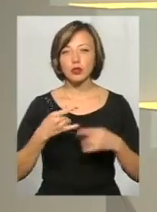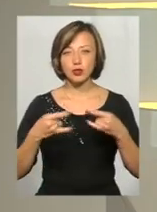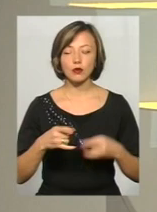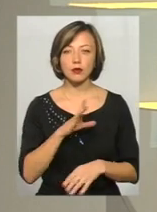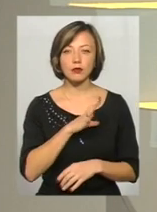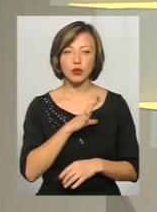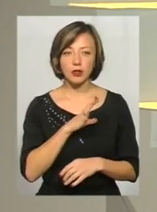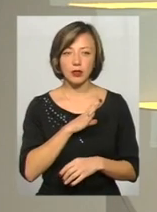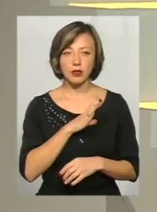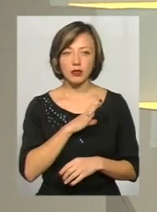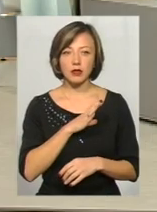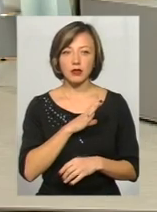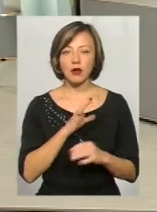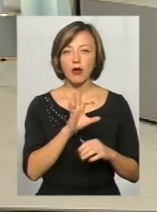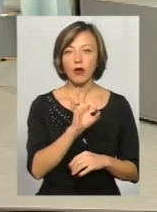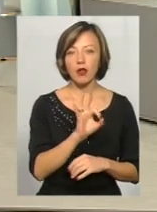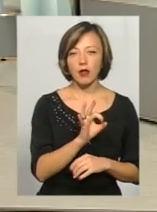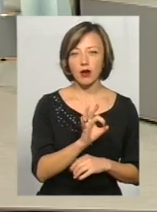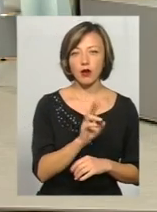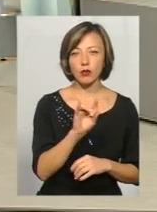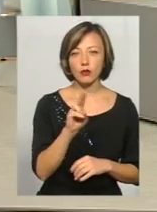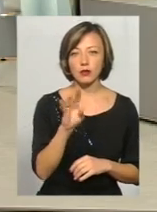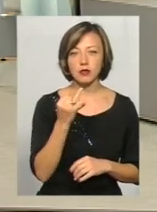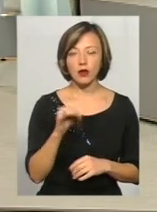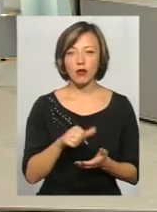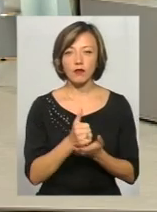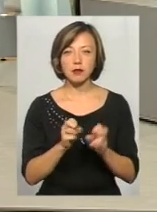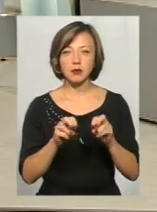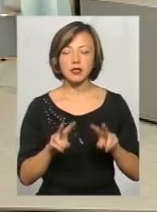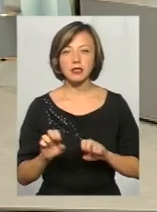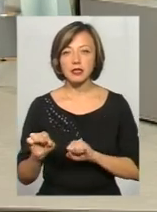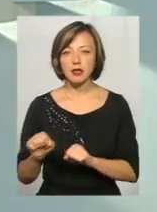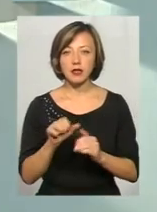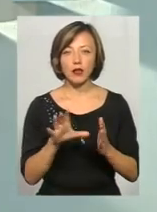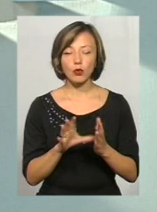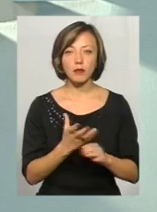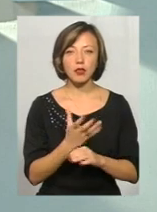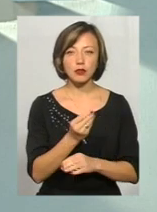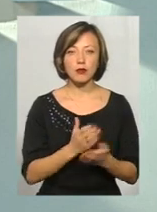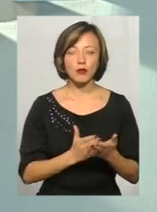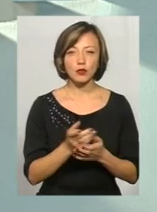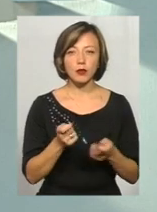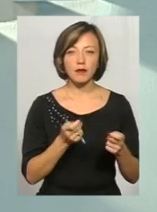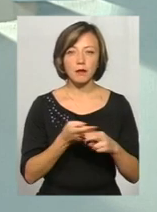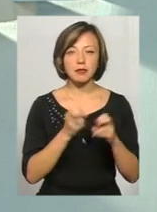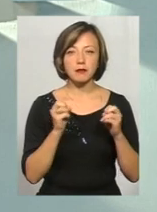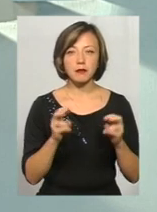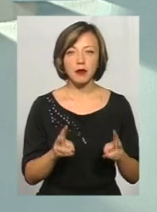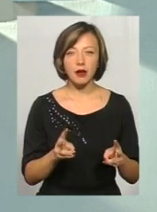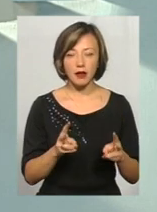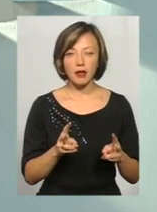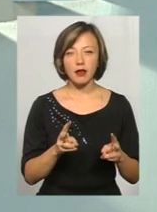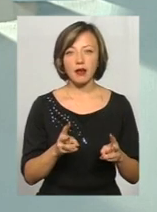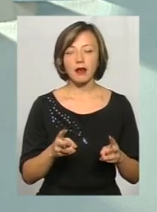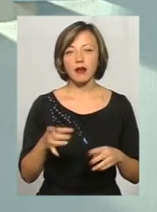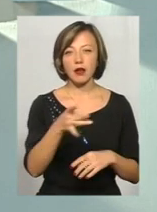були пан Олег Куций, головний спеціаліст з захисту електронних платежів та послуг управління безпеки Південно-Західного